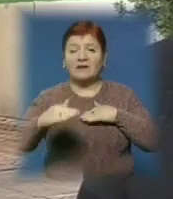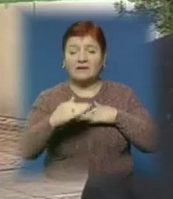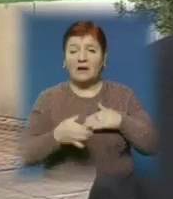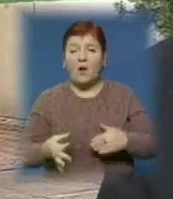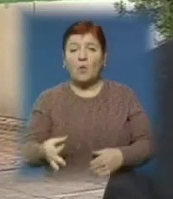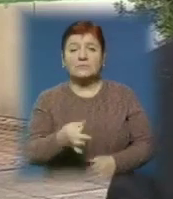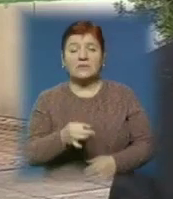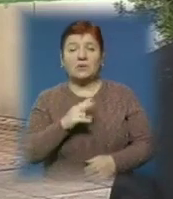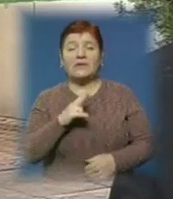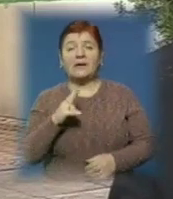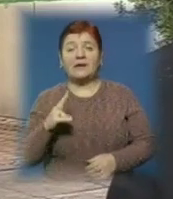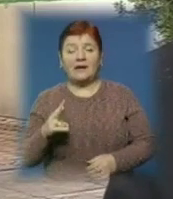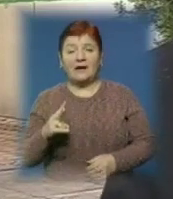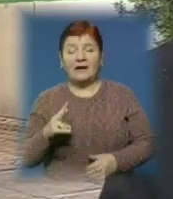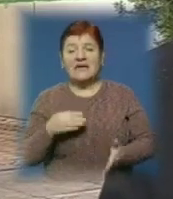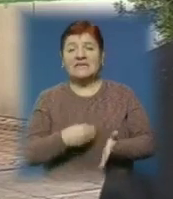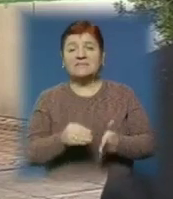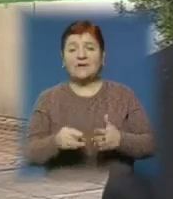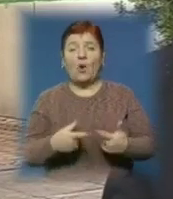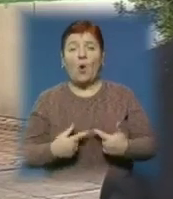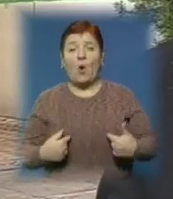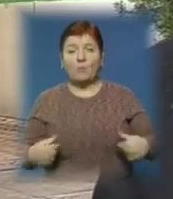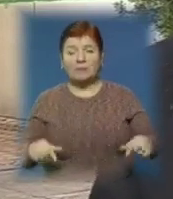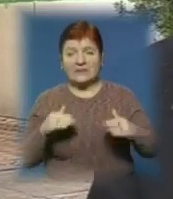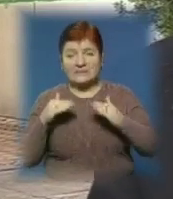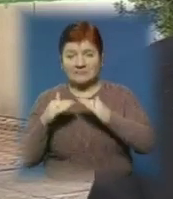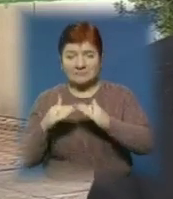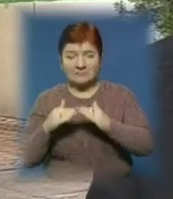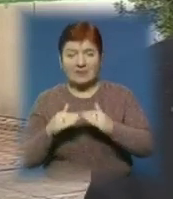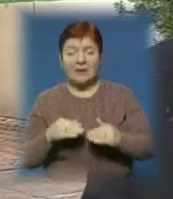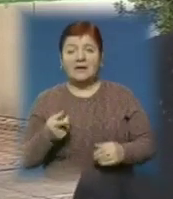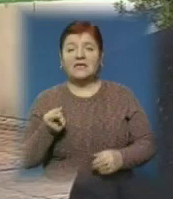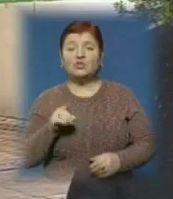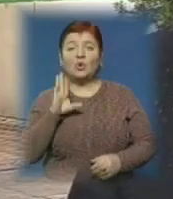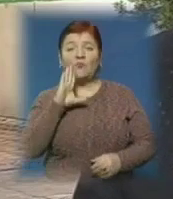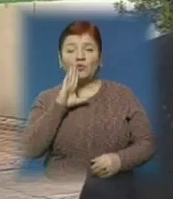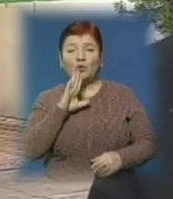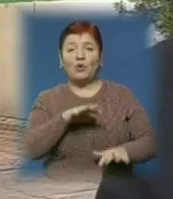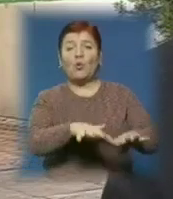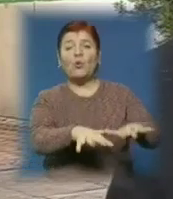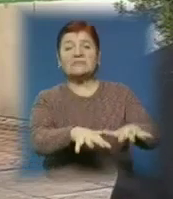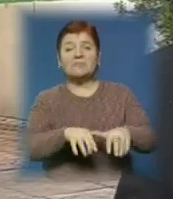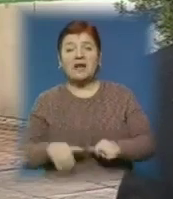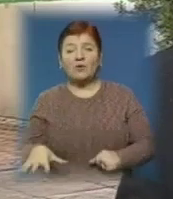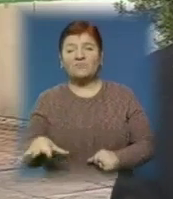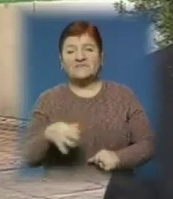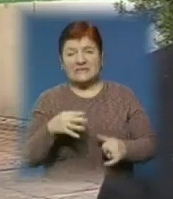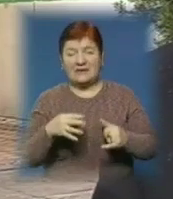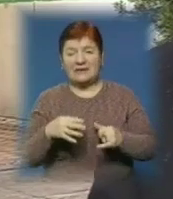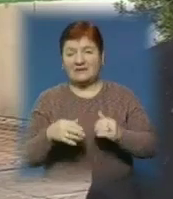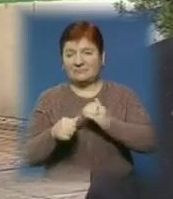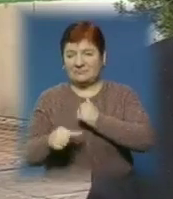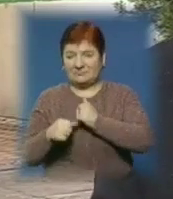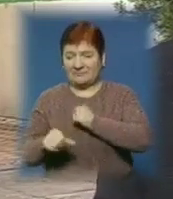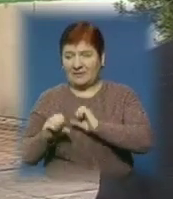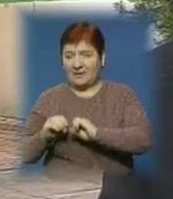свинокомплексу, яке з тою водою забрало ті всі фікалії, які